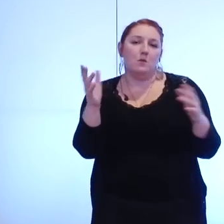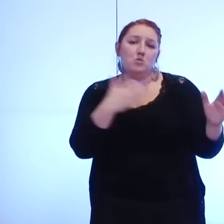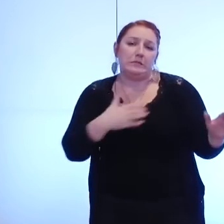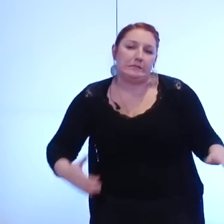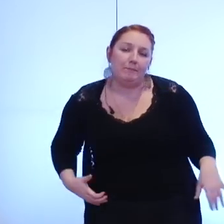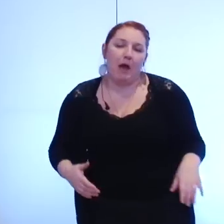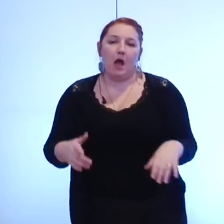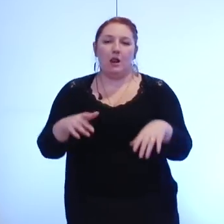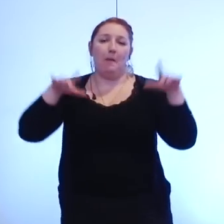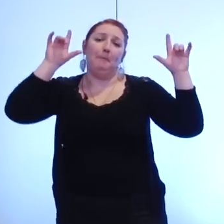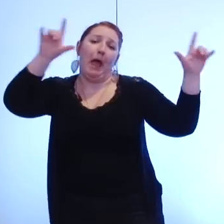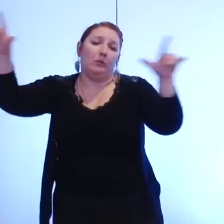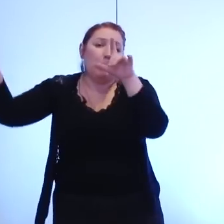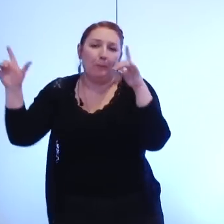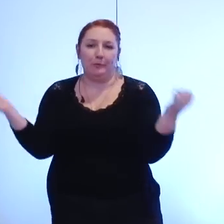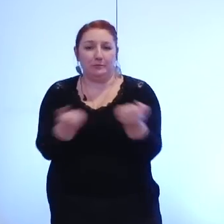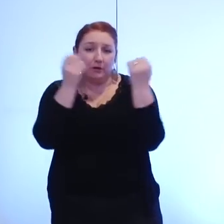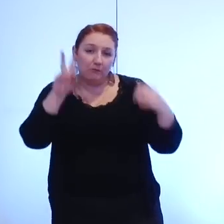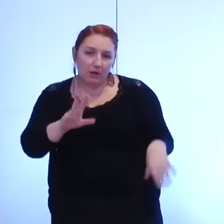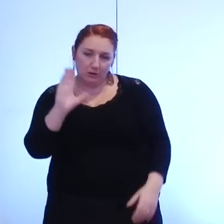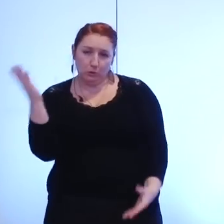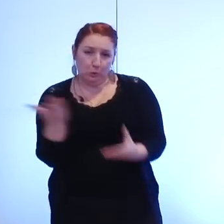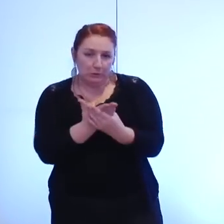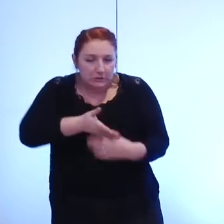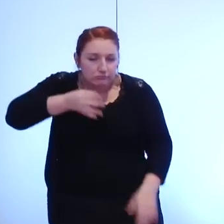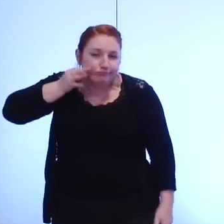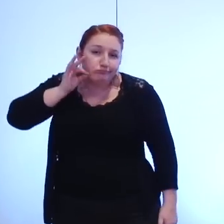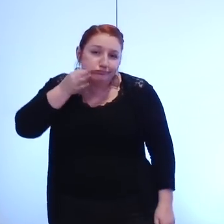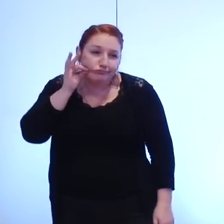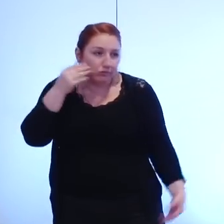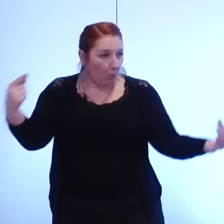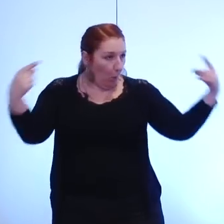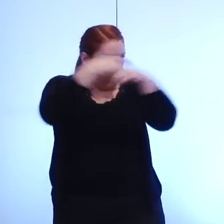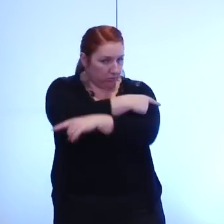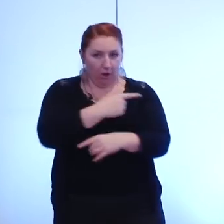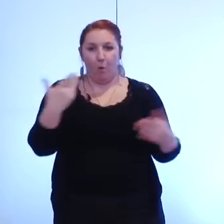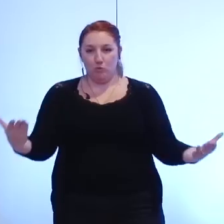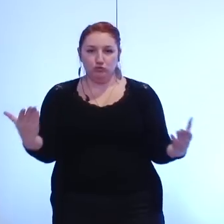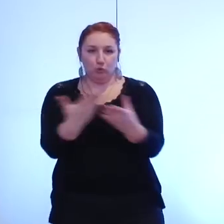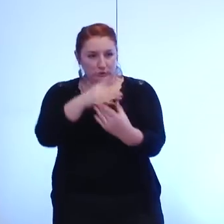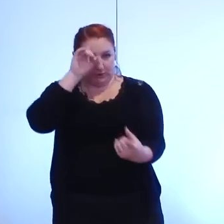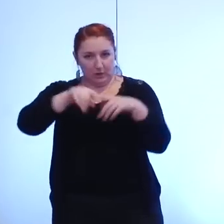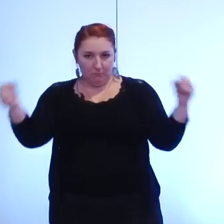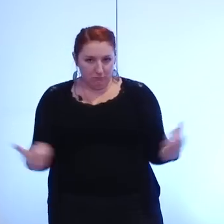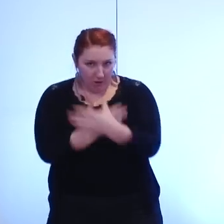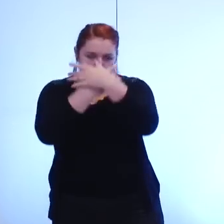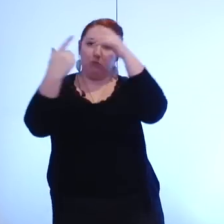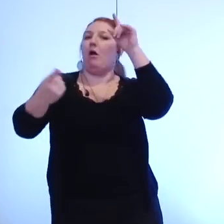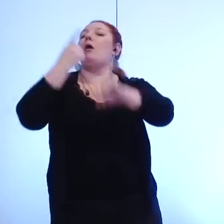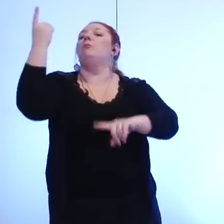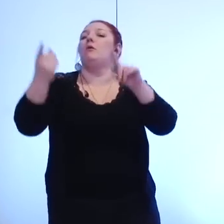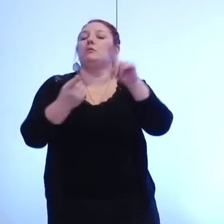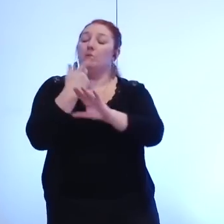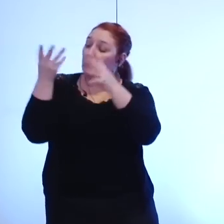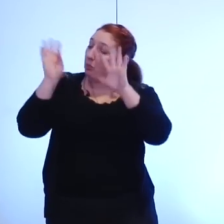ce que j'appelle des micro dossiers au regard du dossier qui nous réunit aujourd'hui mais vous ne faites rien et ça